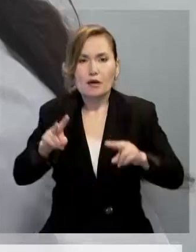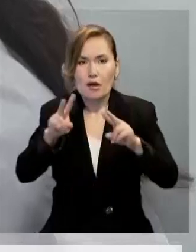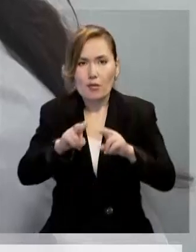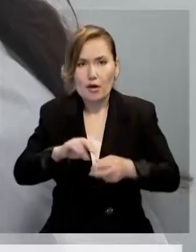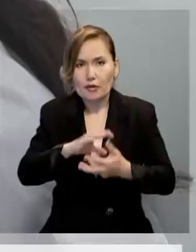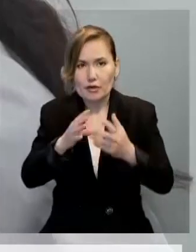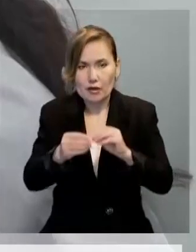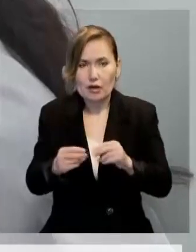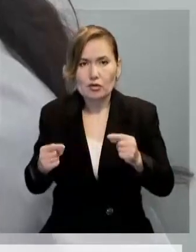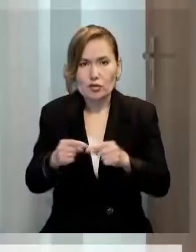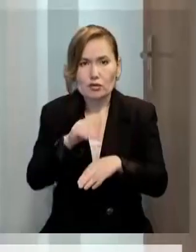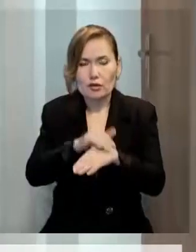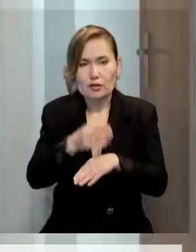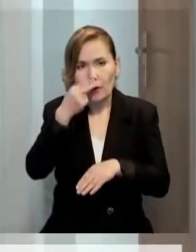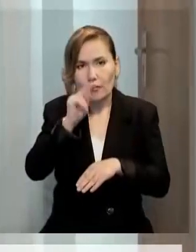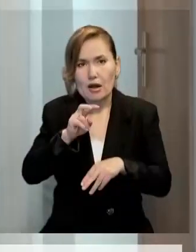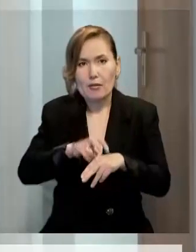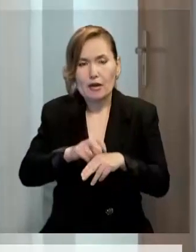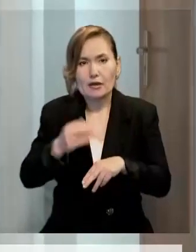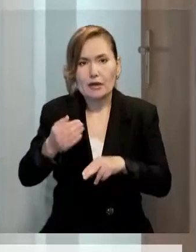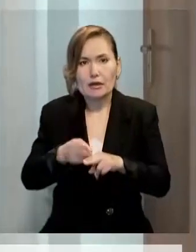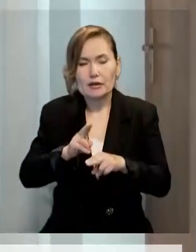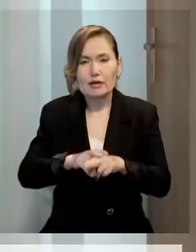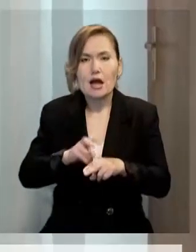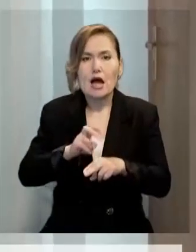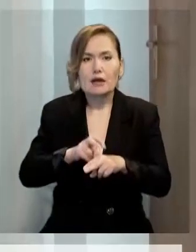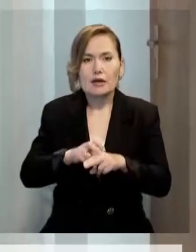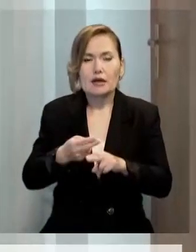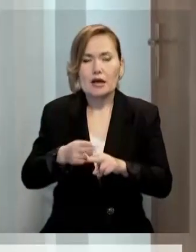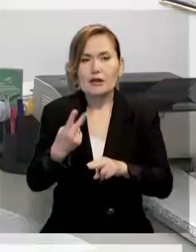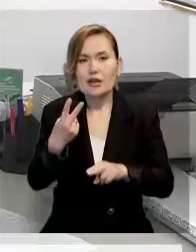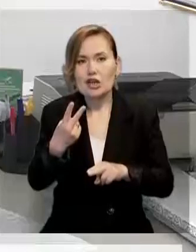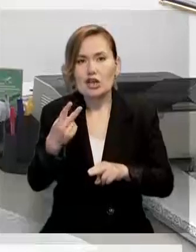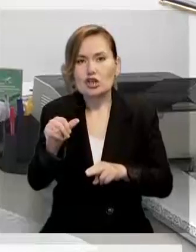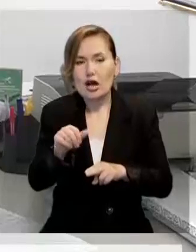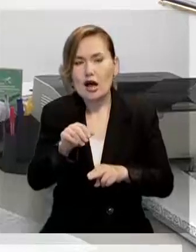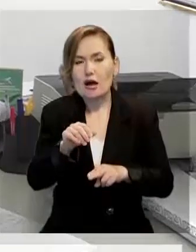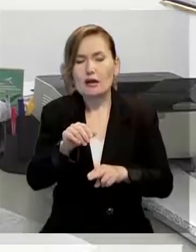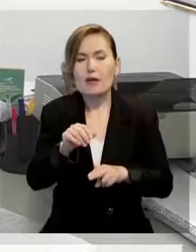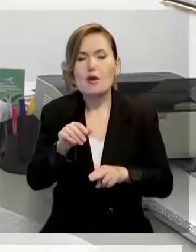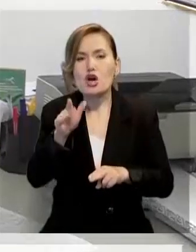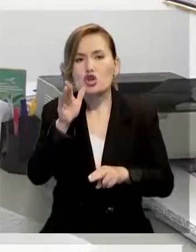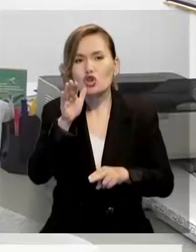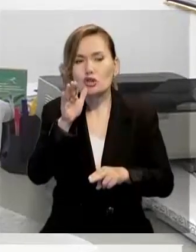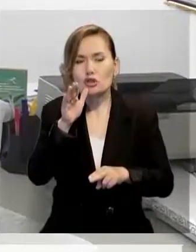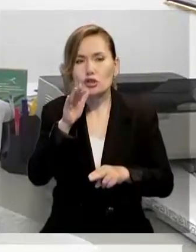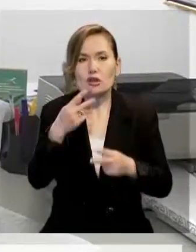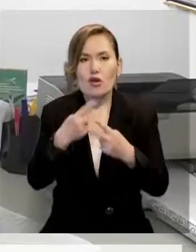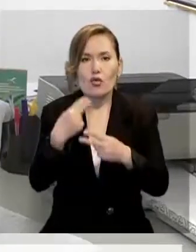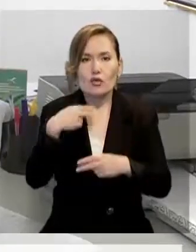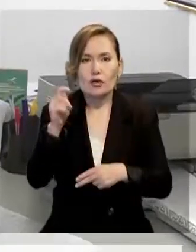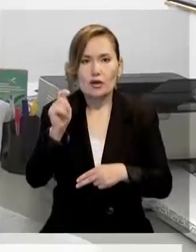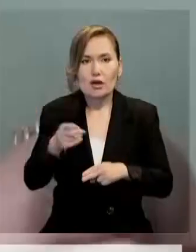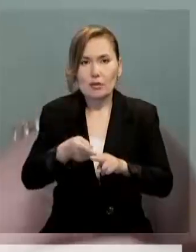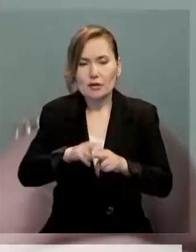портындысымен дәлденген. Сот үкімі бойынша дәрілерге екі жарым жыл мерзімге баспостандығынан айыру жазастағы айындалған, бірақы